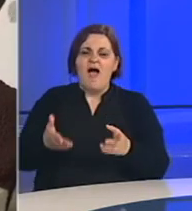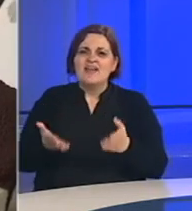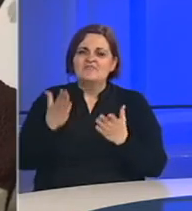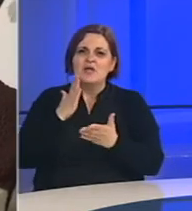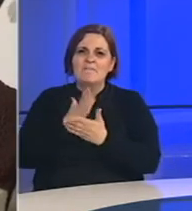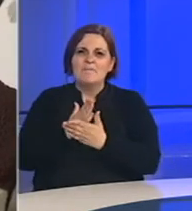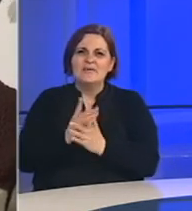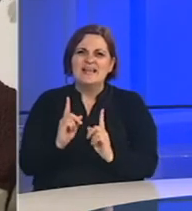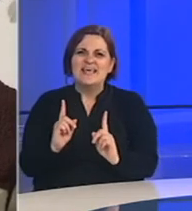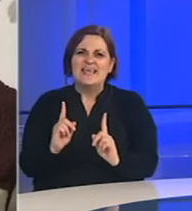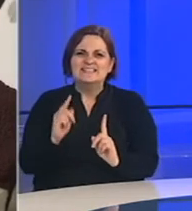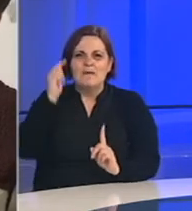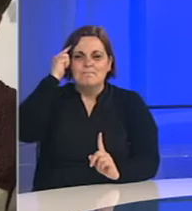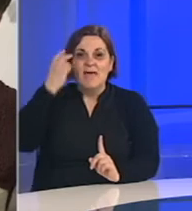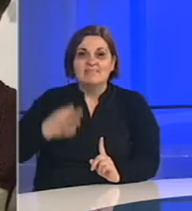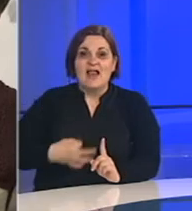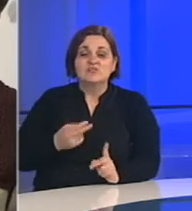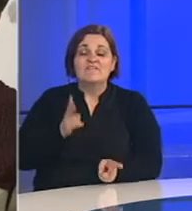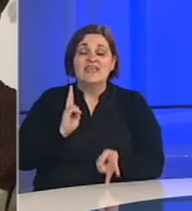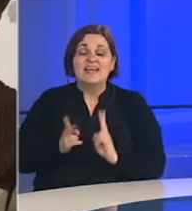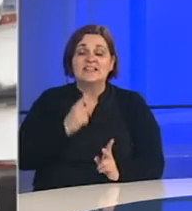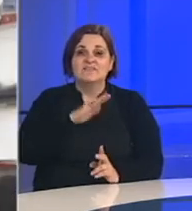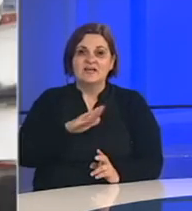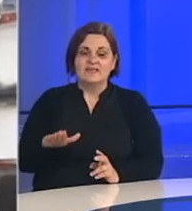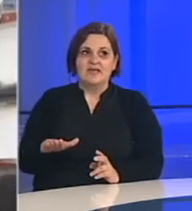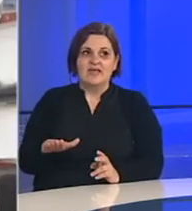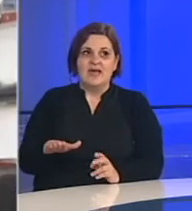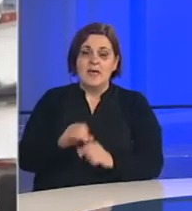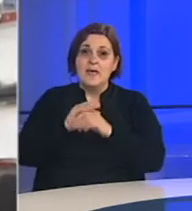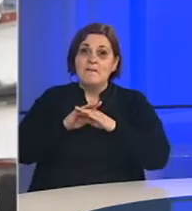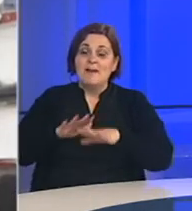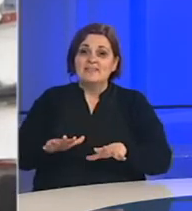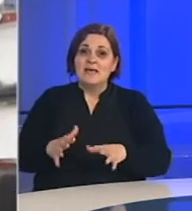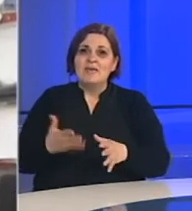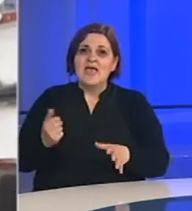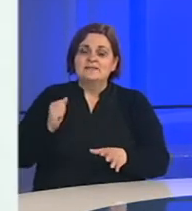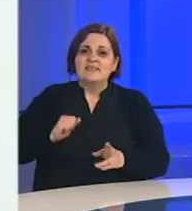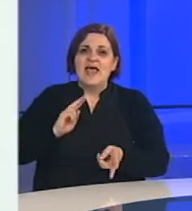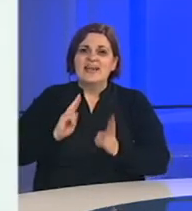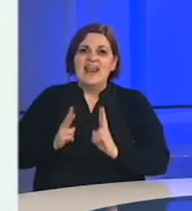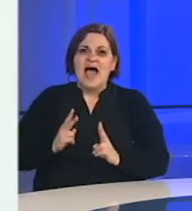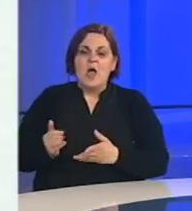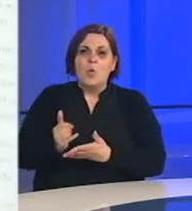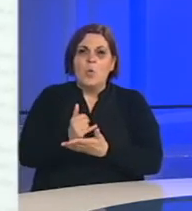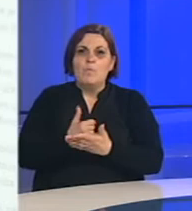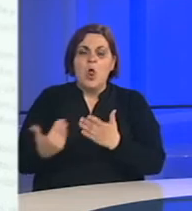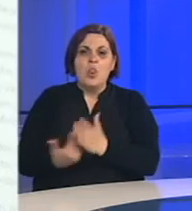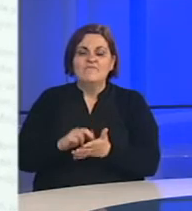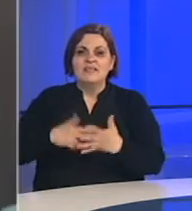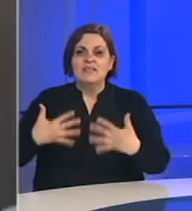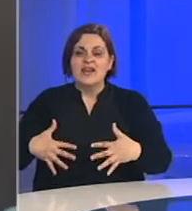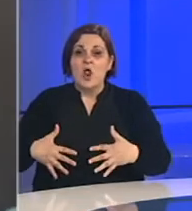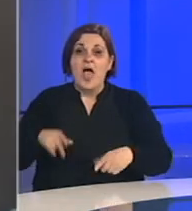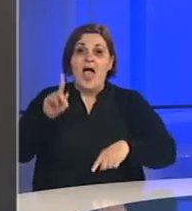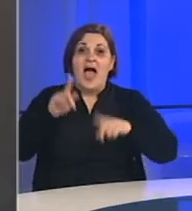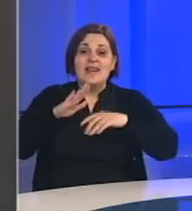stalo da zadrži momentalno zdravlje i nastavnika i djece. Pandemija je na neki način natjerala nastavnike da upotrebljavaju nove tehnologije